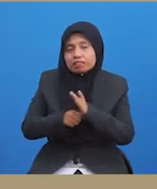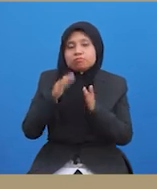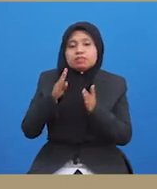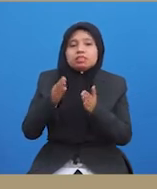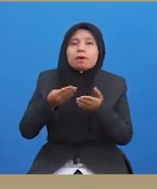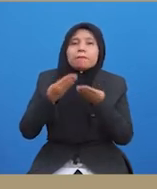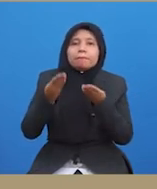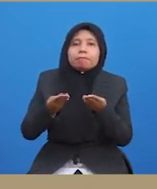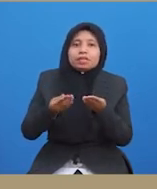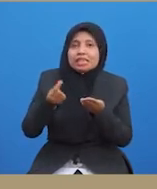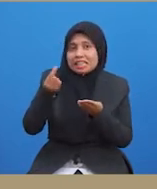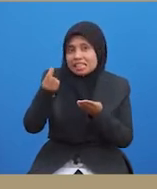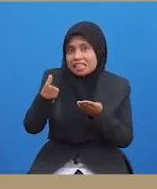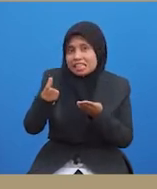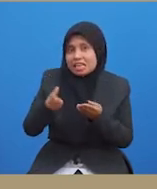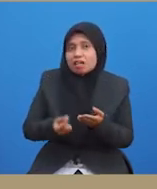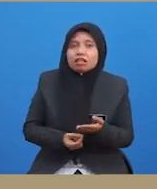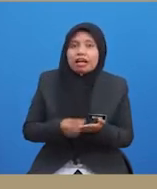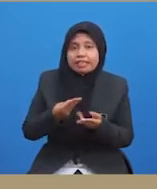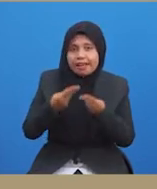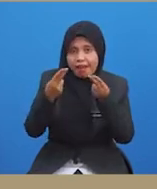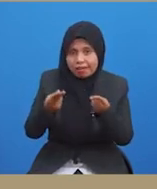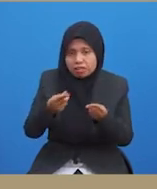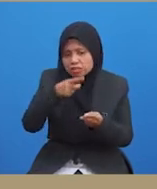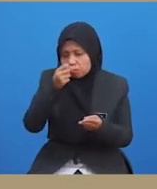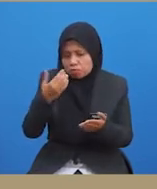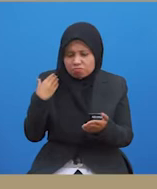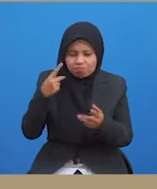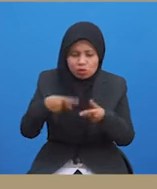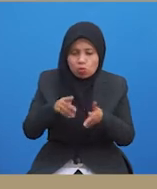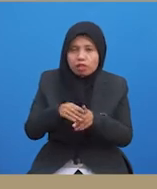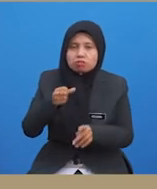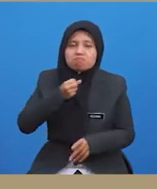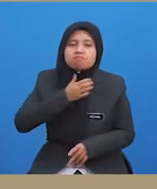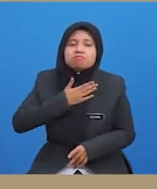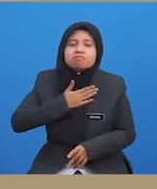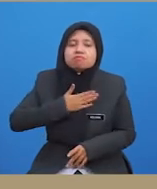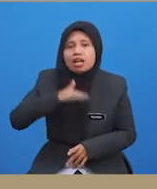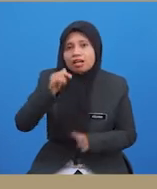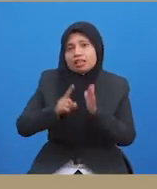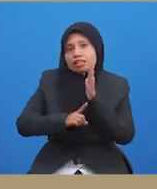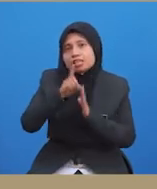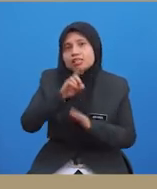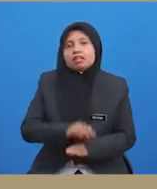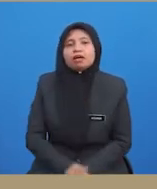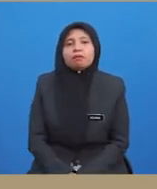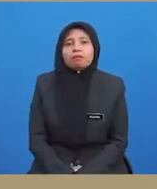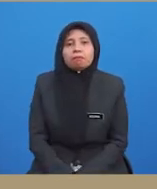ganjaran kerana ia memerlukan tahap kesabaran yang tinggi untuk berbuat demikian.